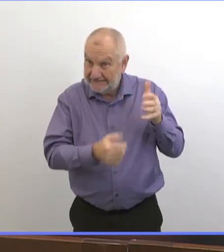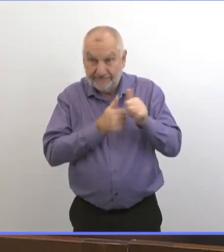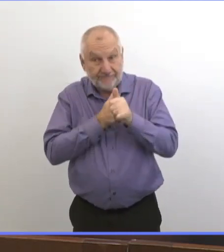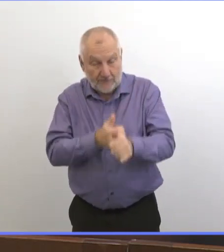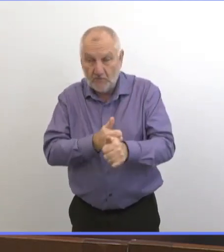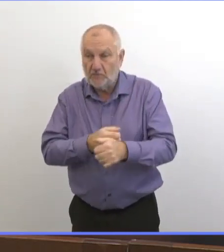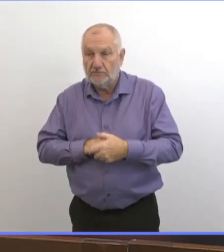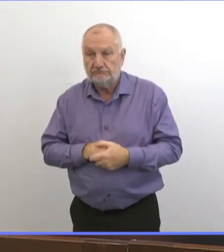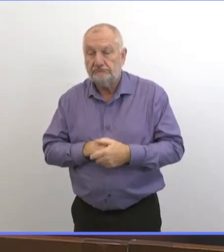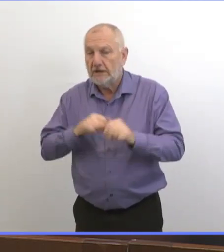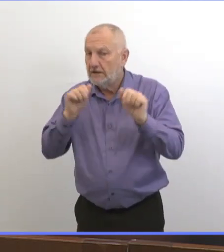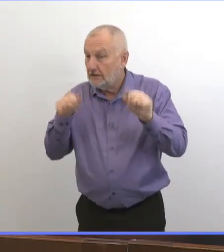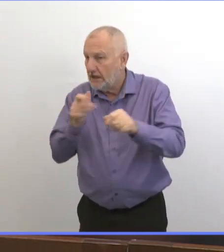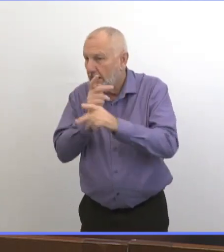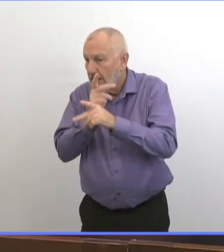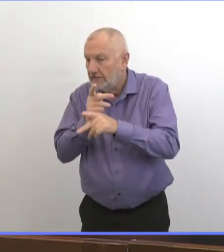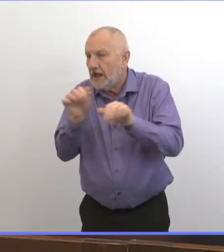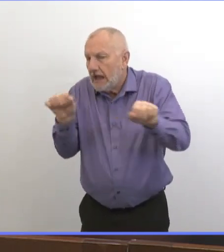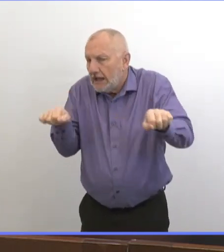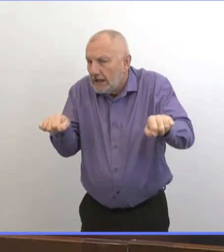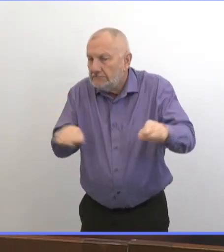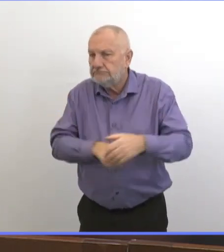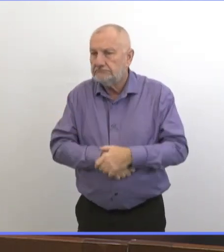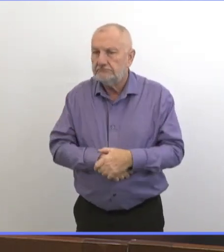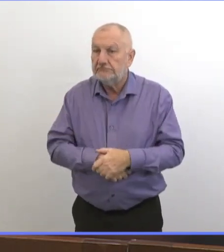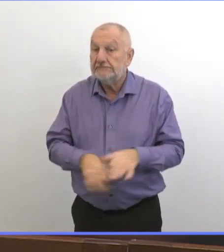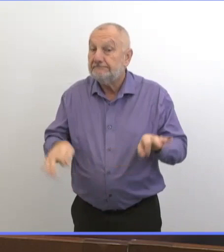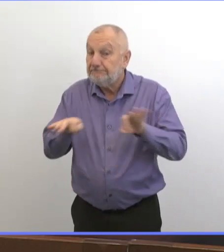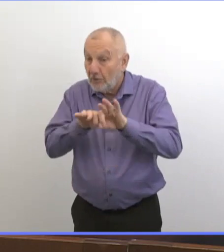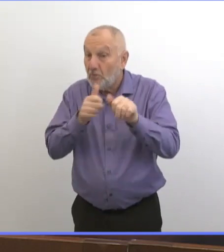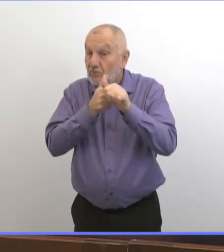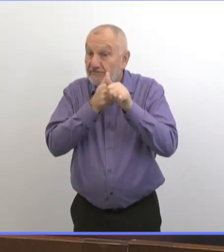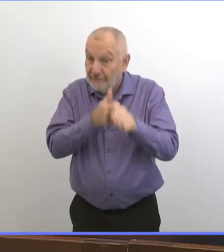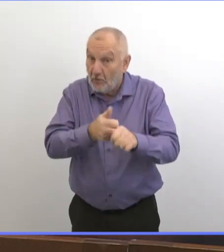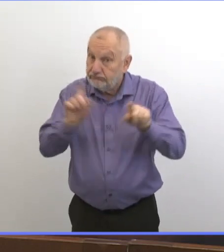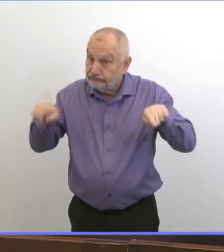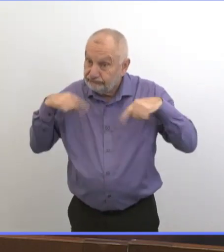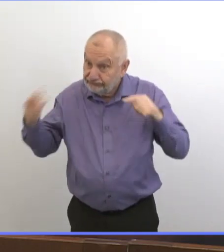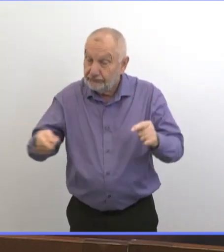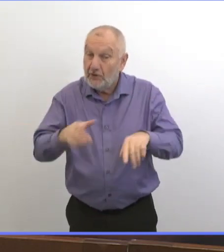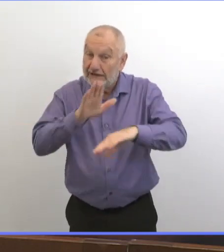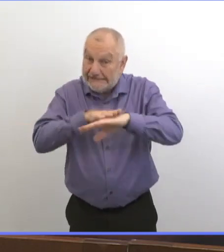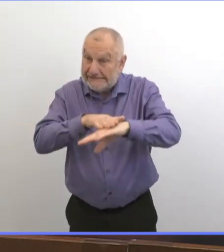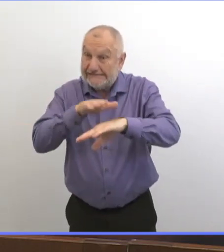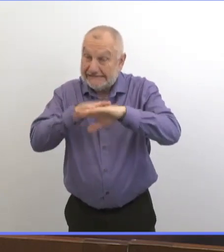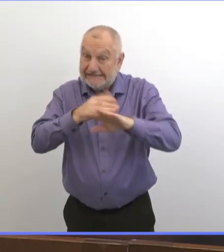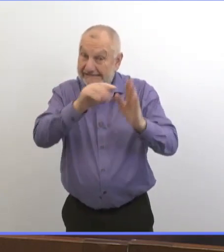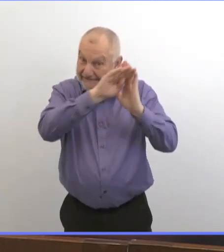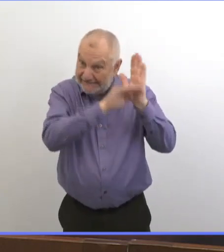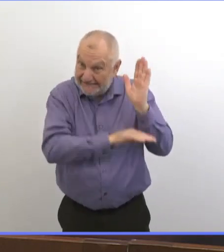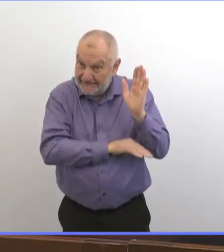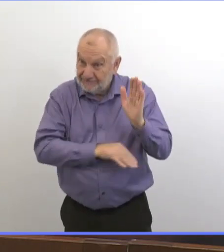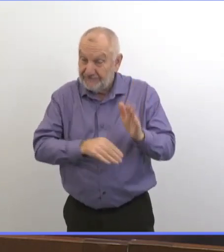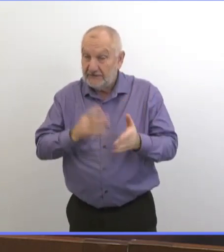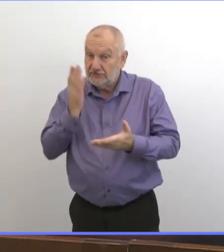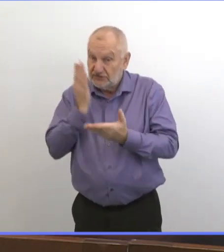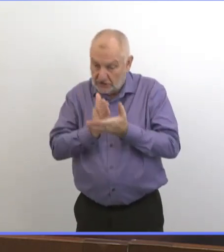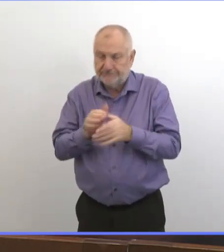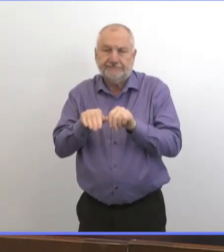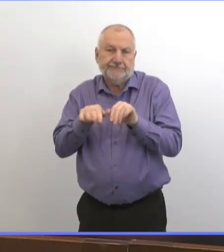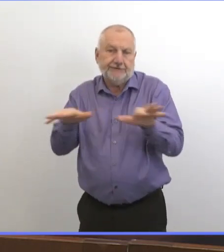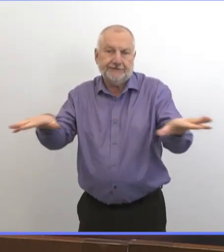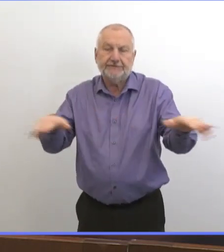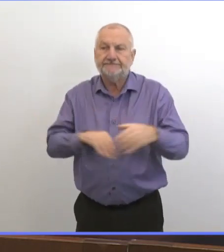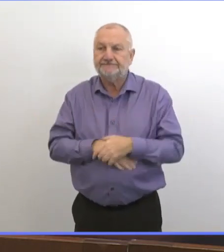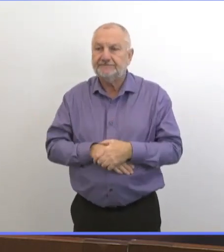Il faut qu'on puisse se fonder sur les méthodes de santé publique pour réduire la transmission du virus.